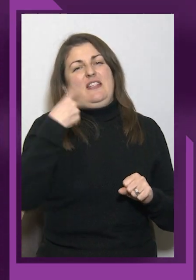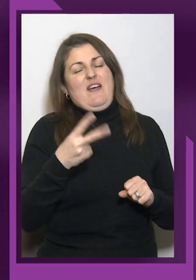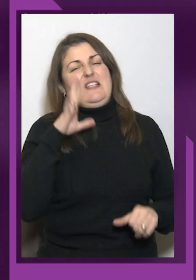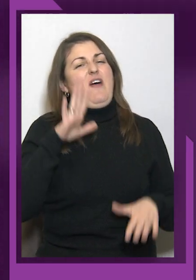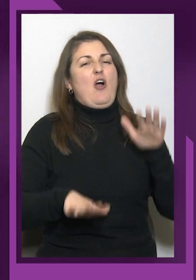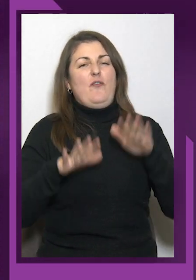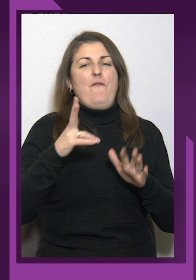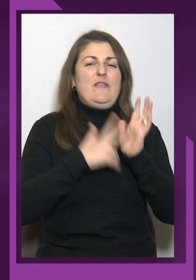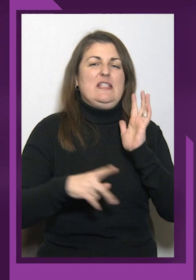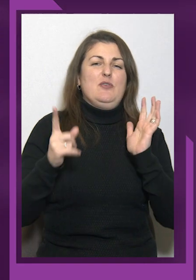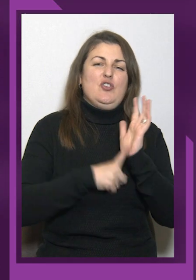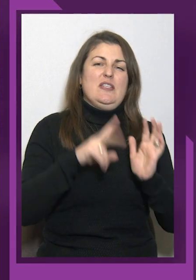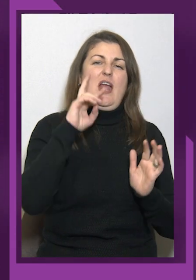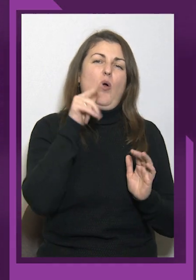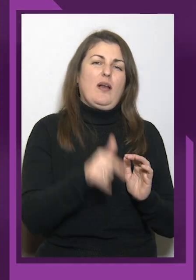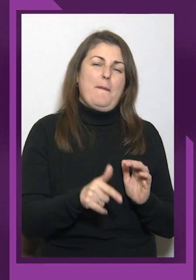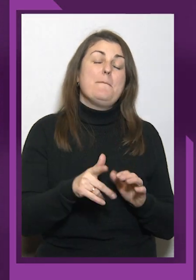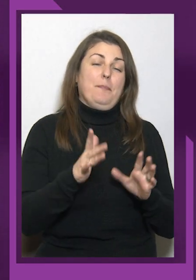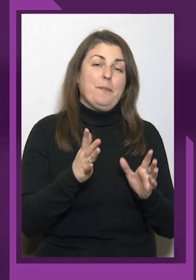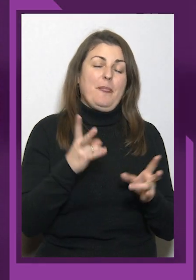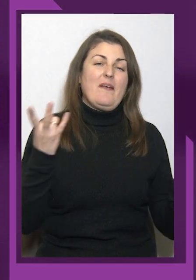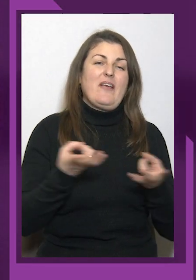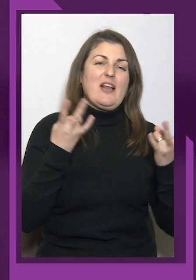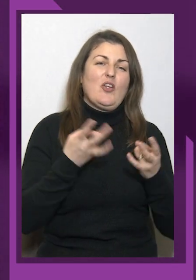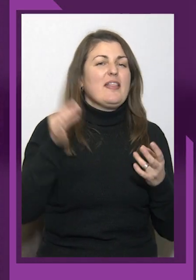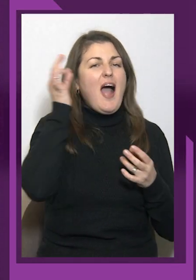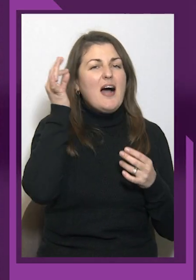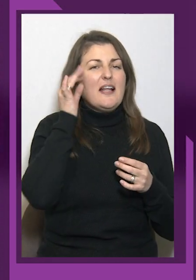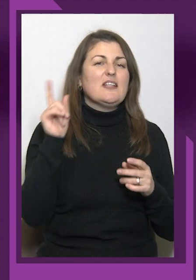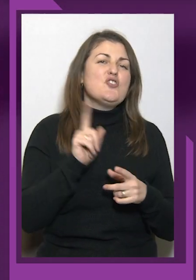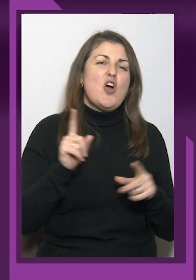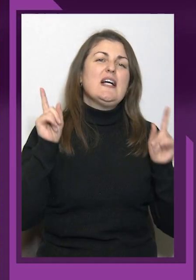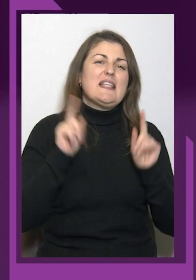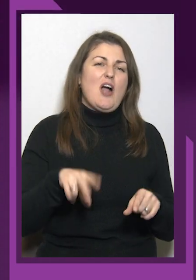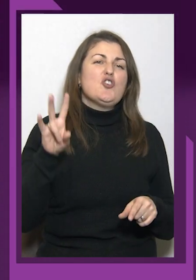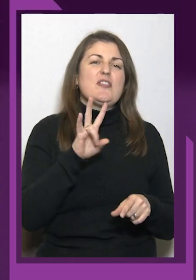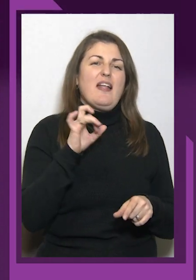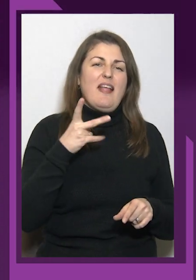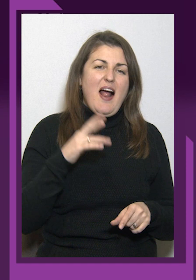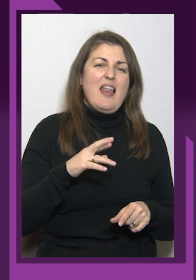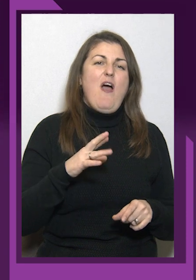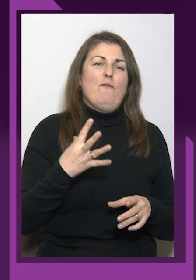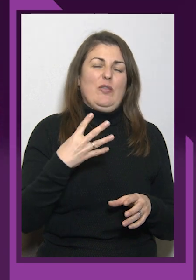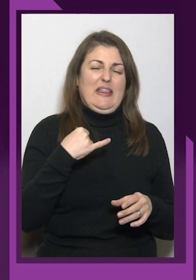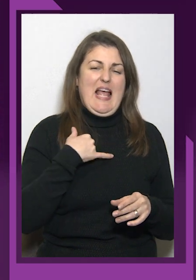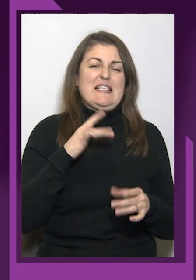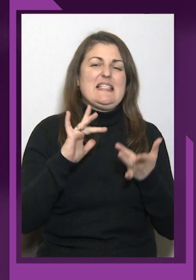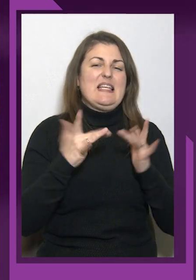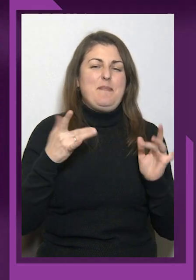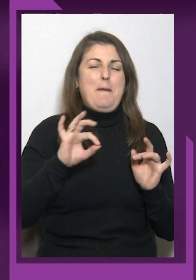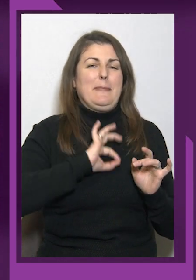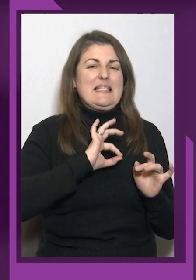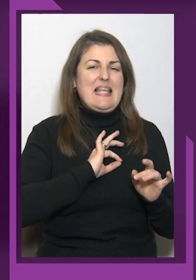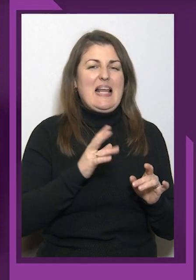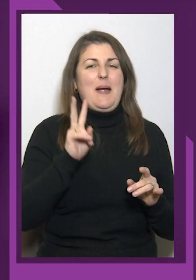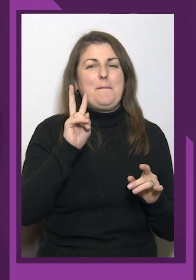нагадати, що також Наталя у нас срібна призерка паралімпійських ігор. В іншій, щоправда, більше